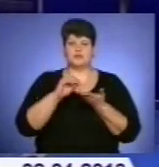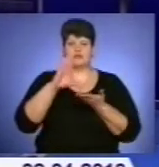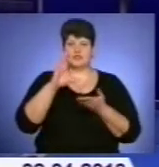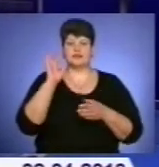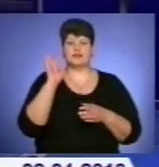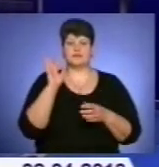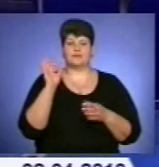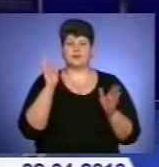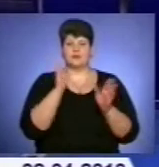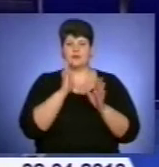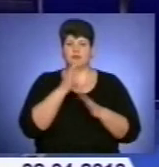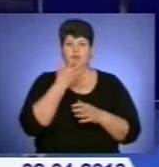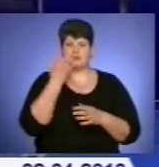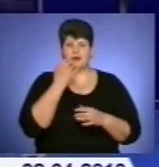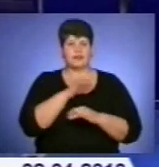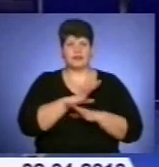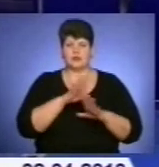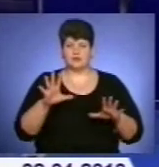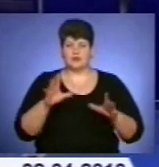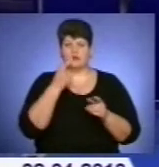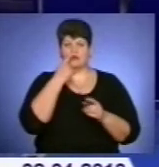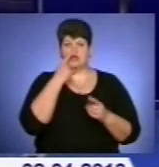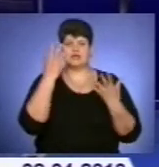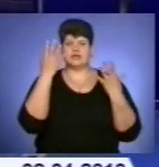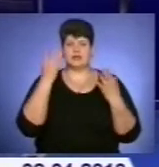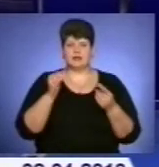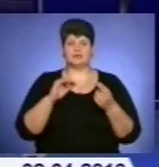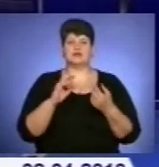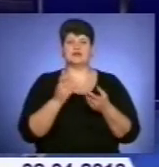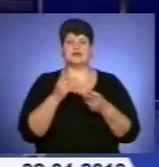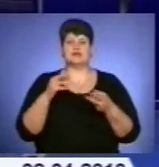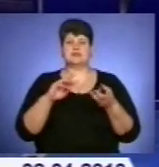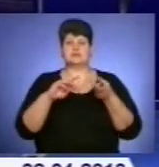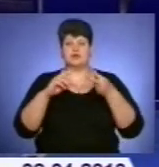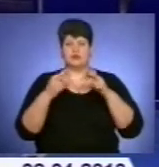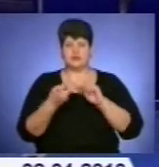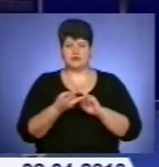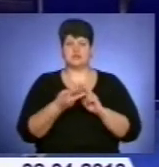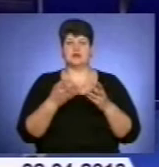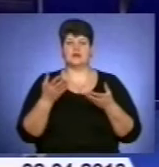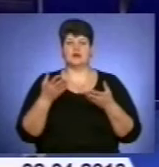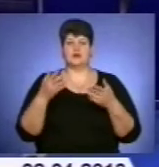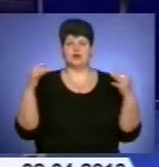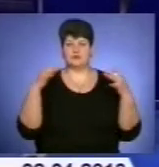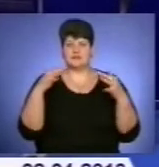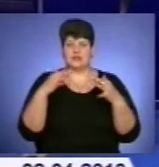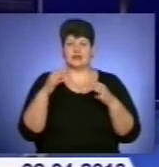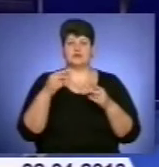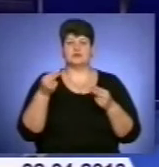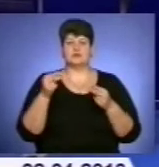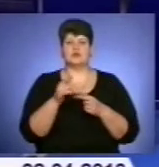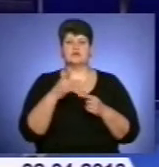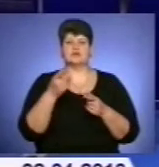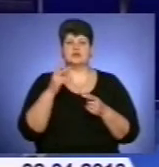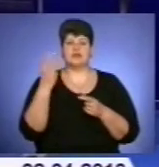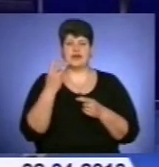синоптики не прогнозують. У найближчі дні погода обумовлюватиметься впливом атмосферних фронтів. 3-4 квітня у зв'язку з